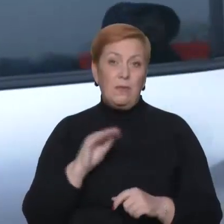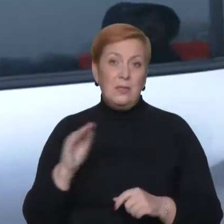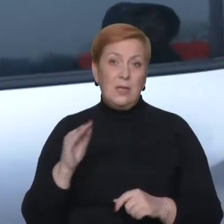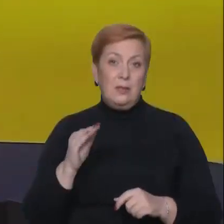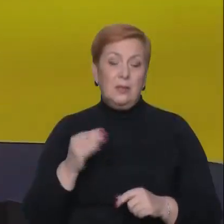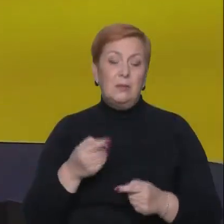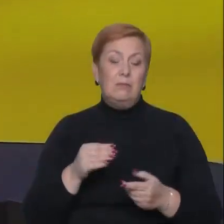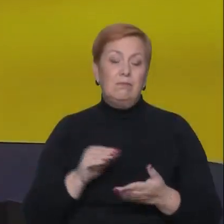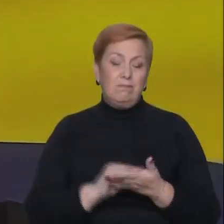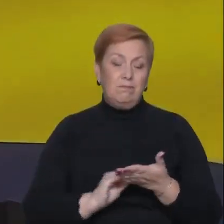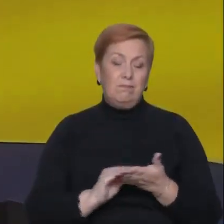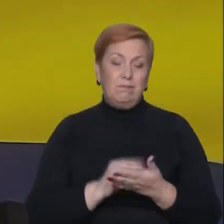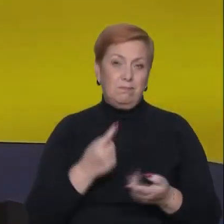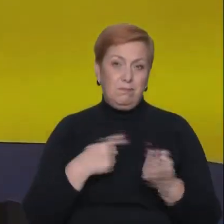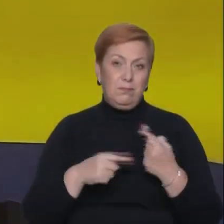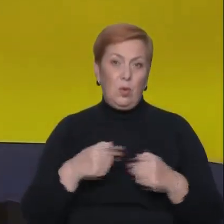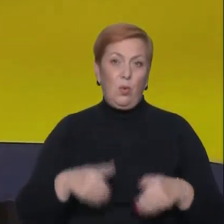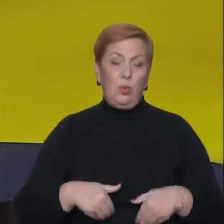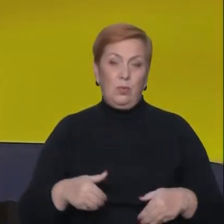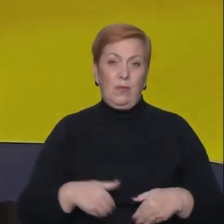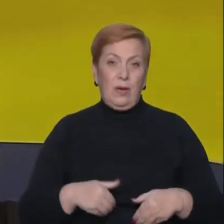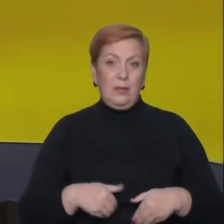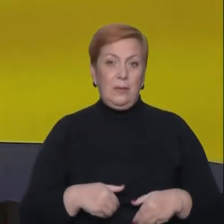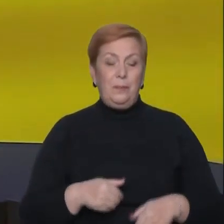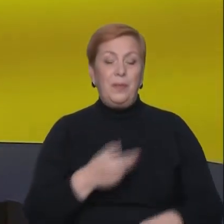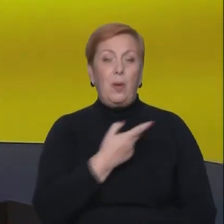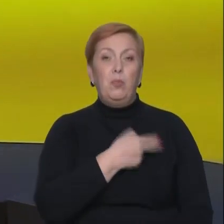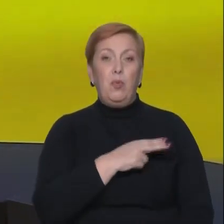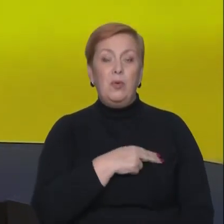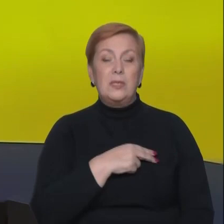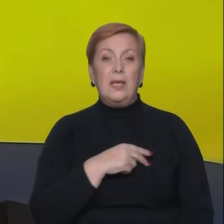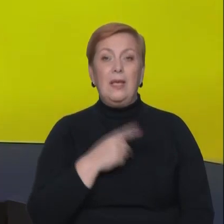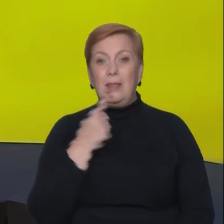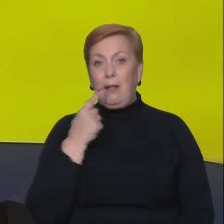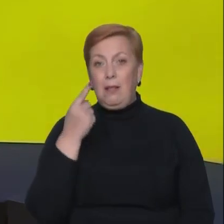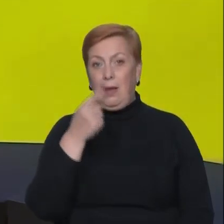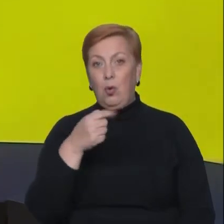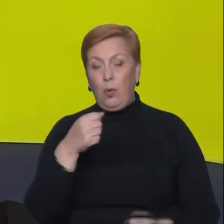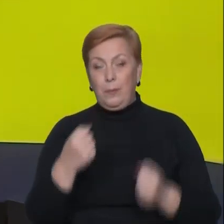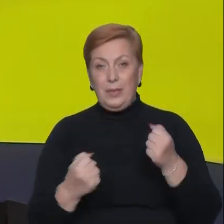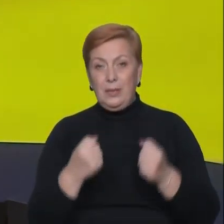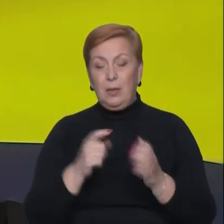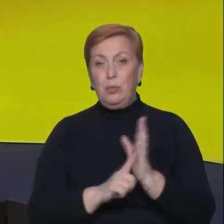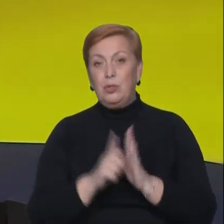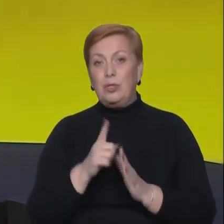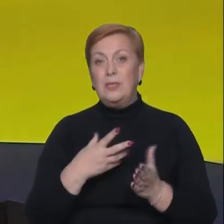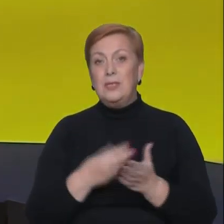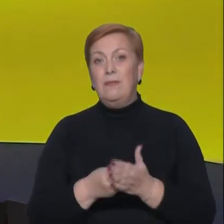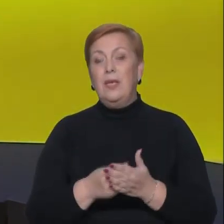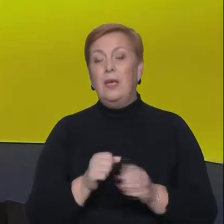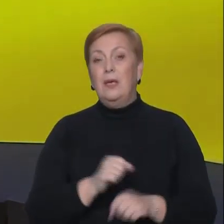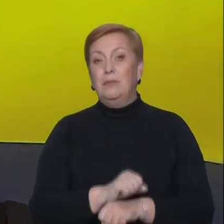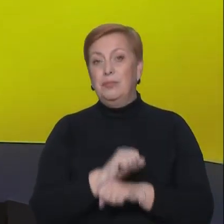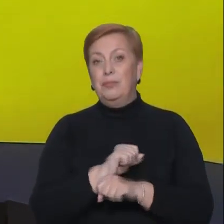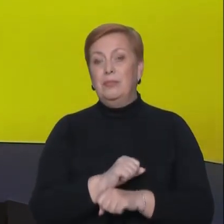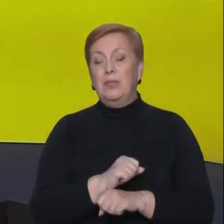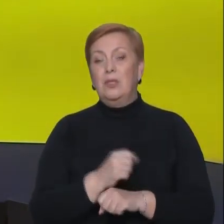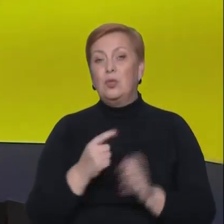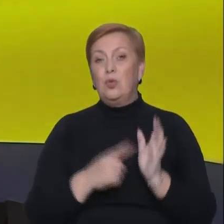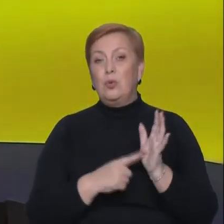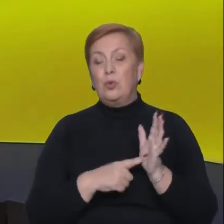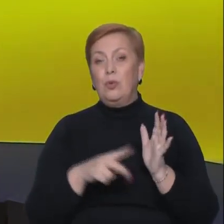те оголудування. Нагадаю, польські далекобійники розпочали свій протест 6 листопада, вимагаючи, зокрема,